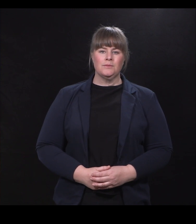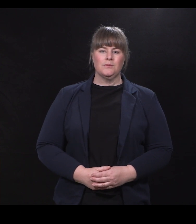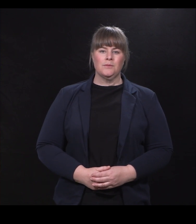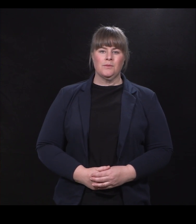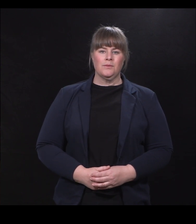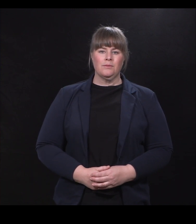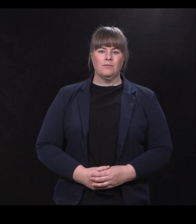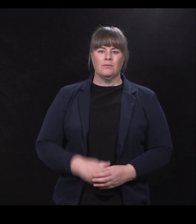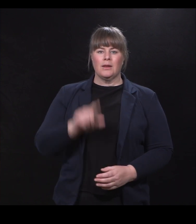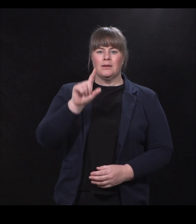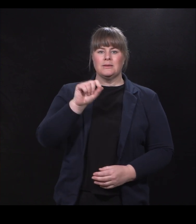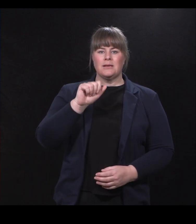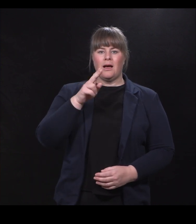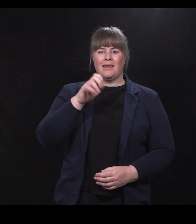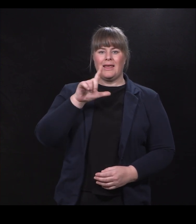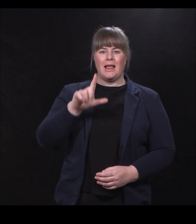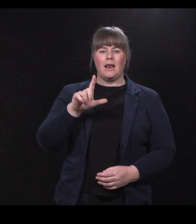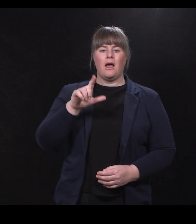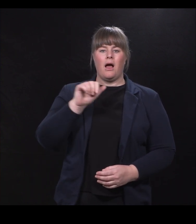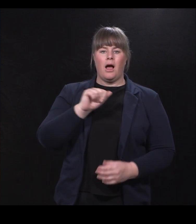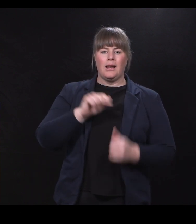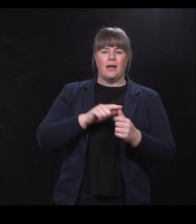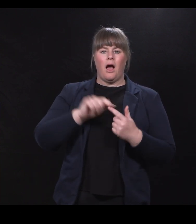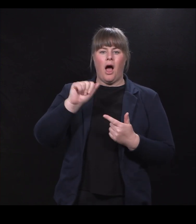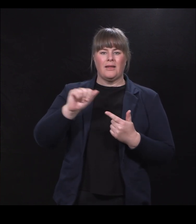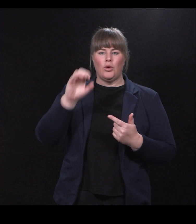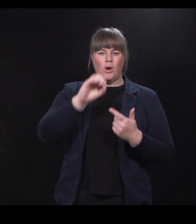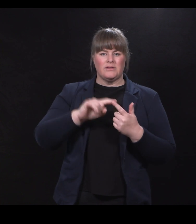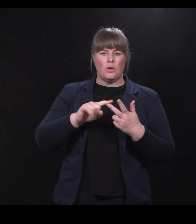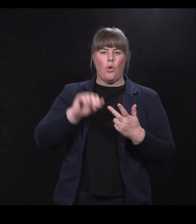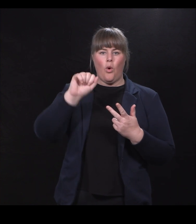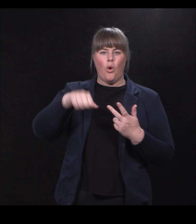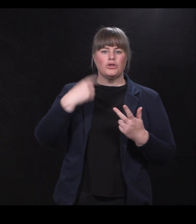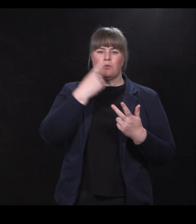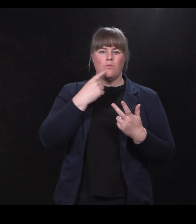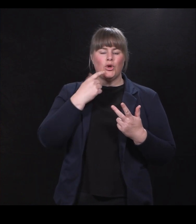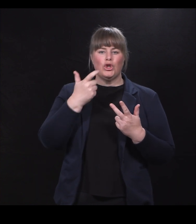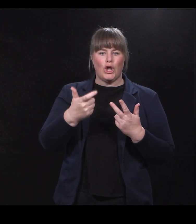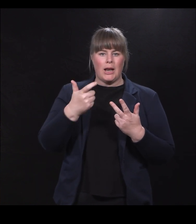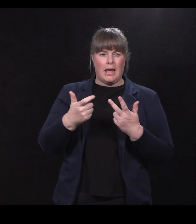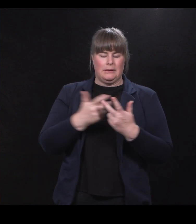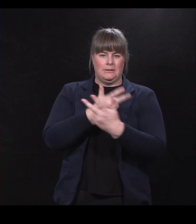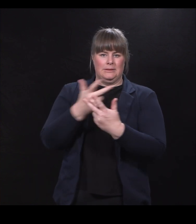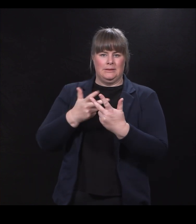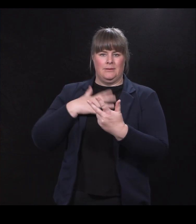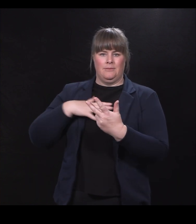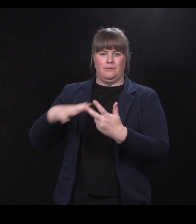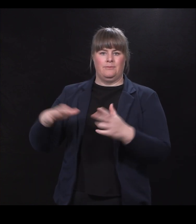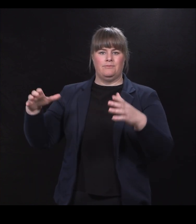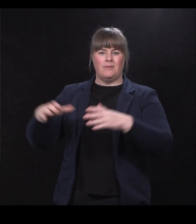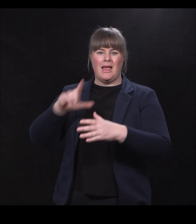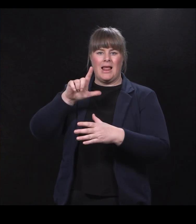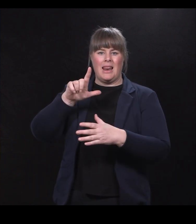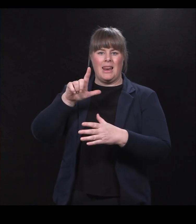Sahil Ali, Adrian Olavsen og Åsmund Gylder, de kommer fra Lif Laga.